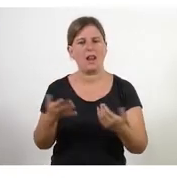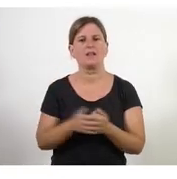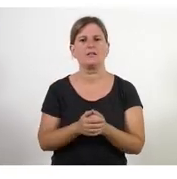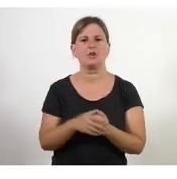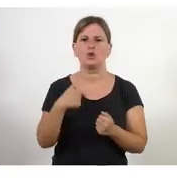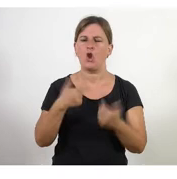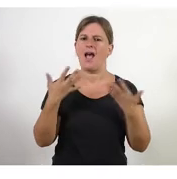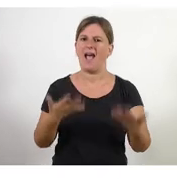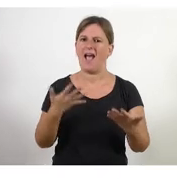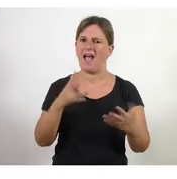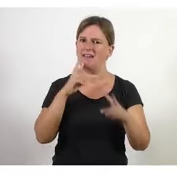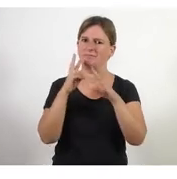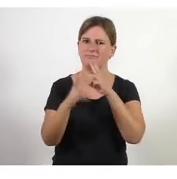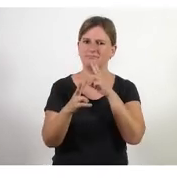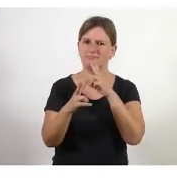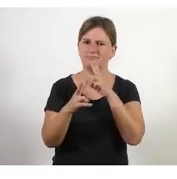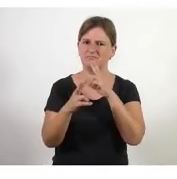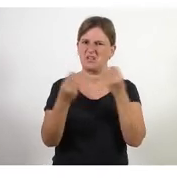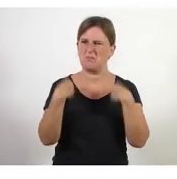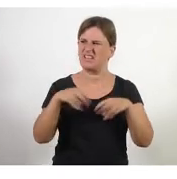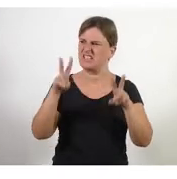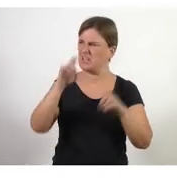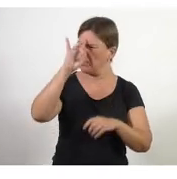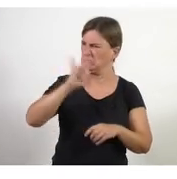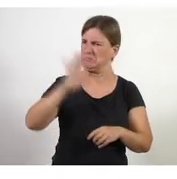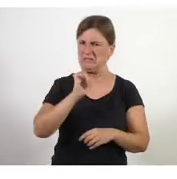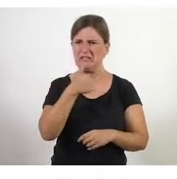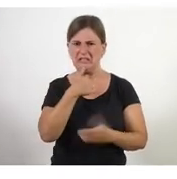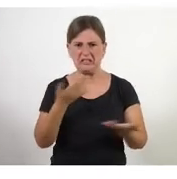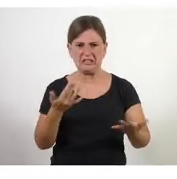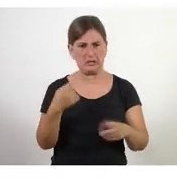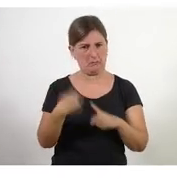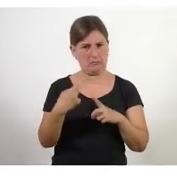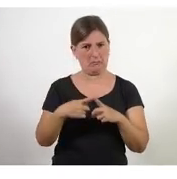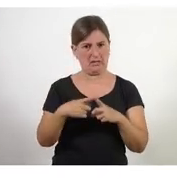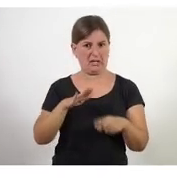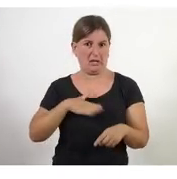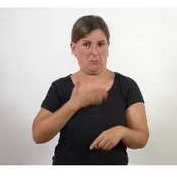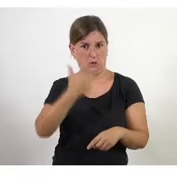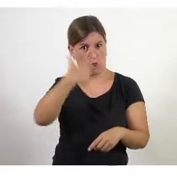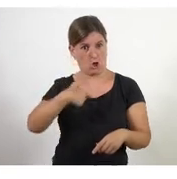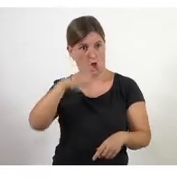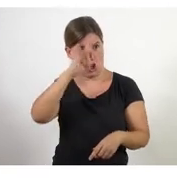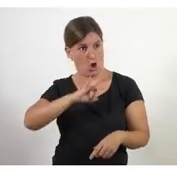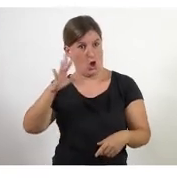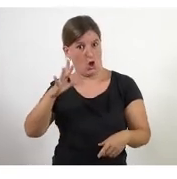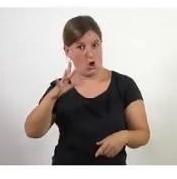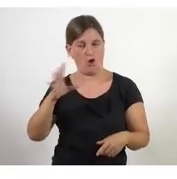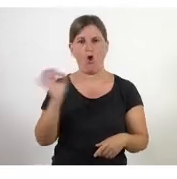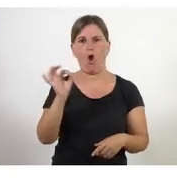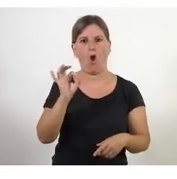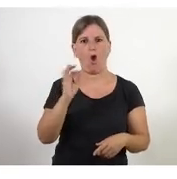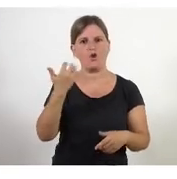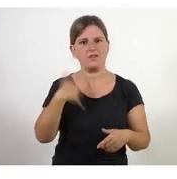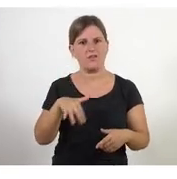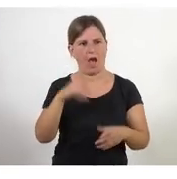us faig cinc cèntims d'on ha sortit tot això perquè dius això que s'ho ha inventat el Joan Antoni fa una estona o això ja